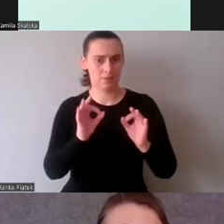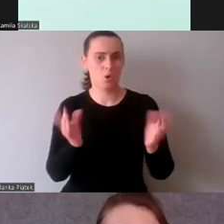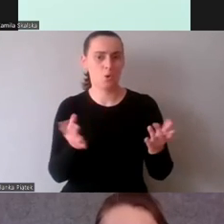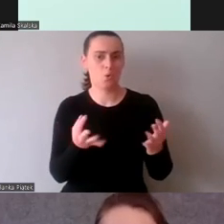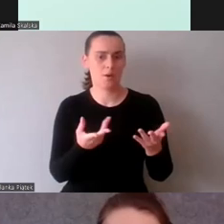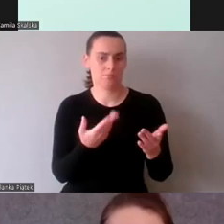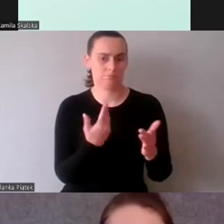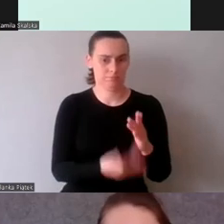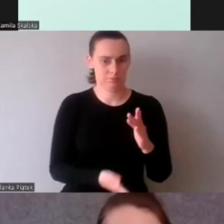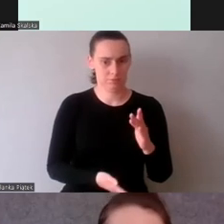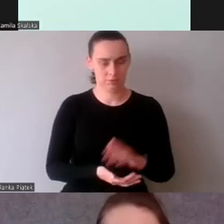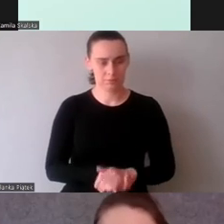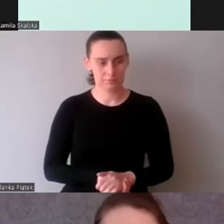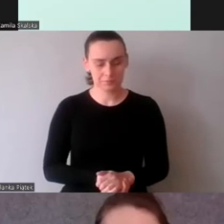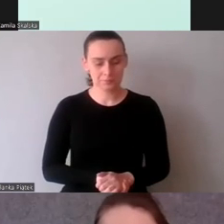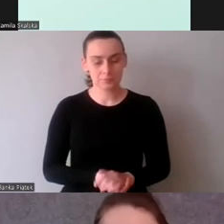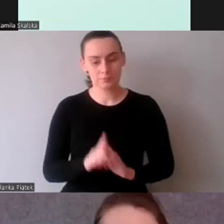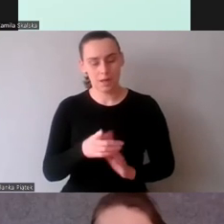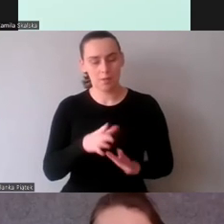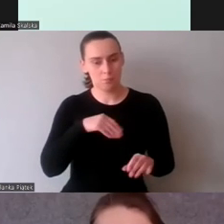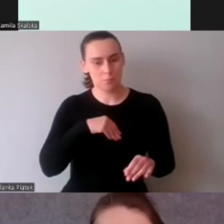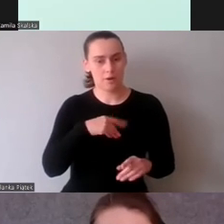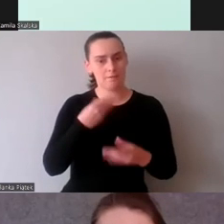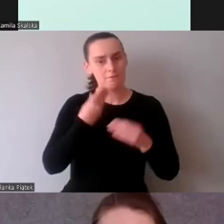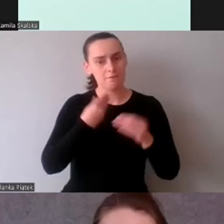niż tłumacze niedoświadczenia.